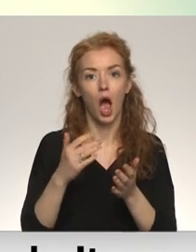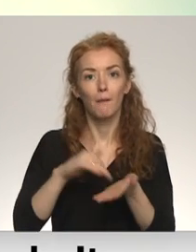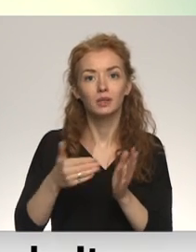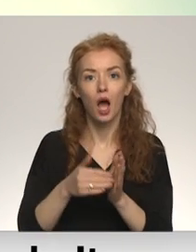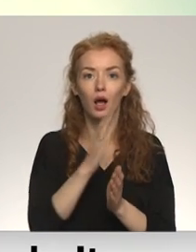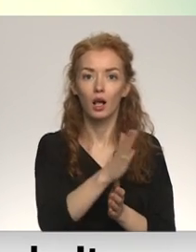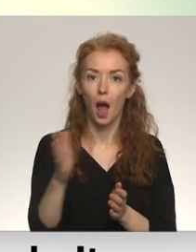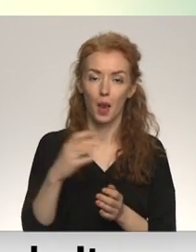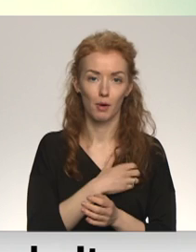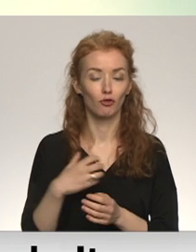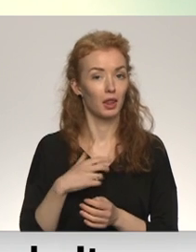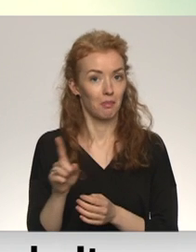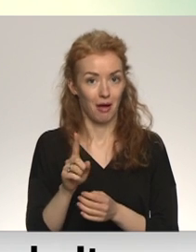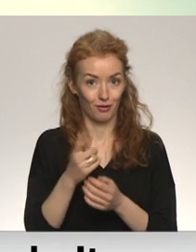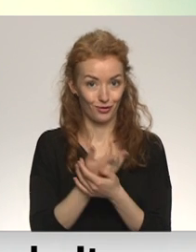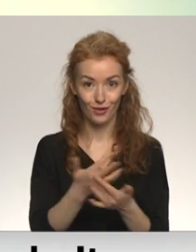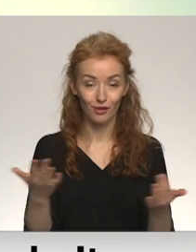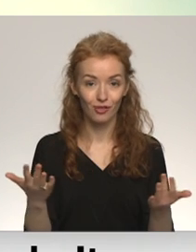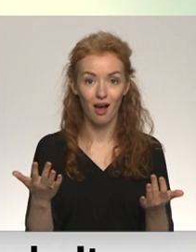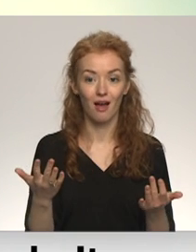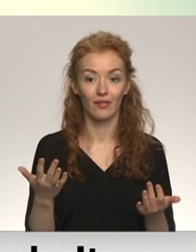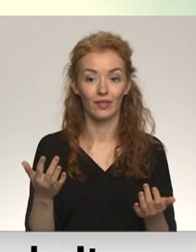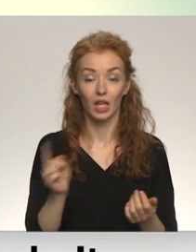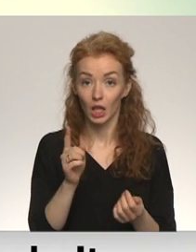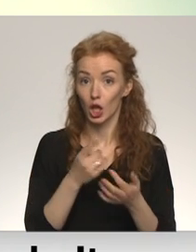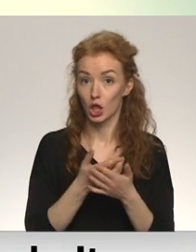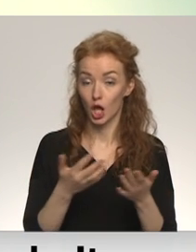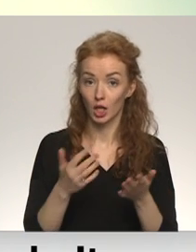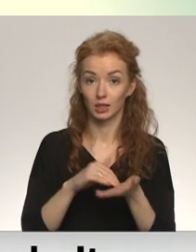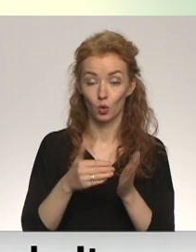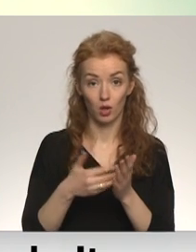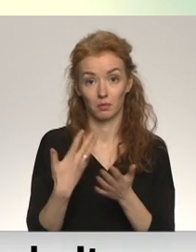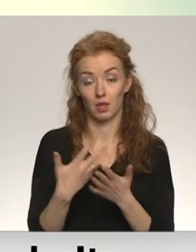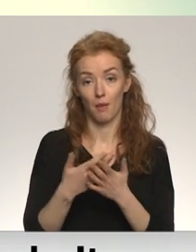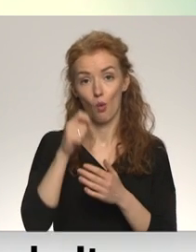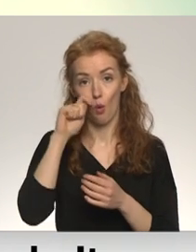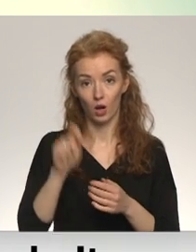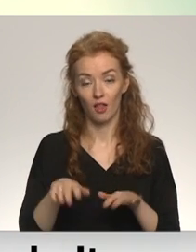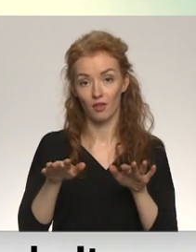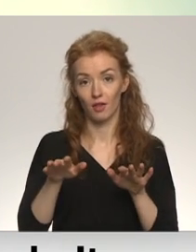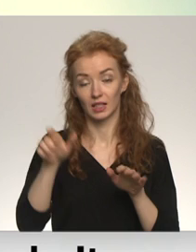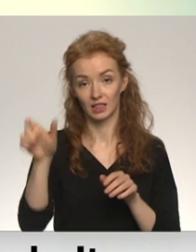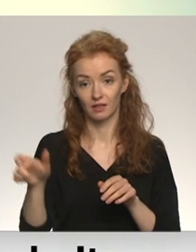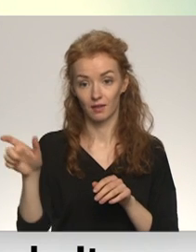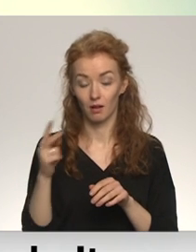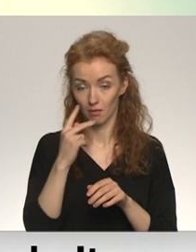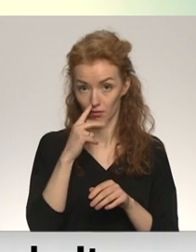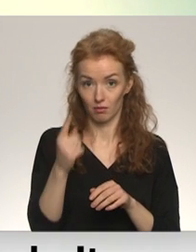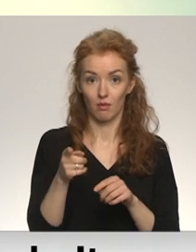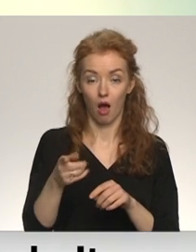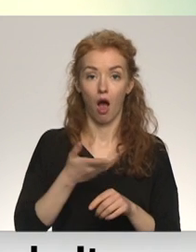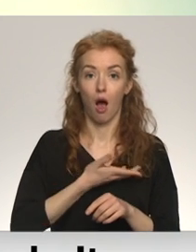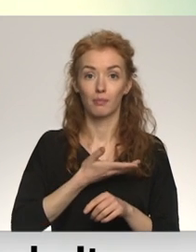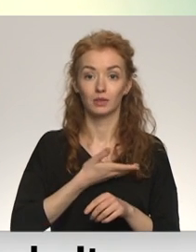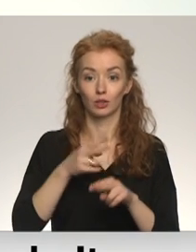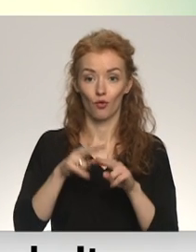pašvaldības var, vai nebūs tā. Ir vairākas situācijas bijuši, ka vienkārši Ukraiņa civili iedzīvotāji ieraugot šo apdzīvoto vietu no